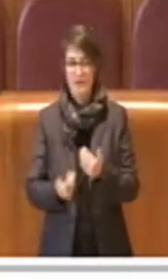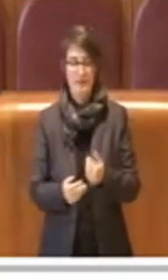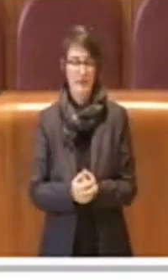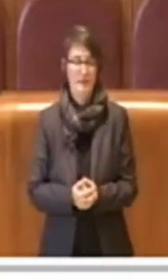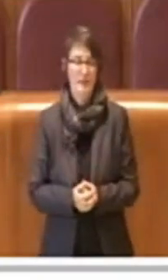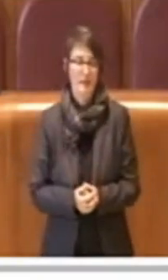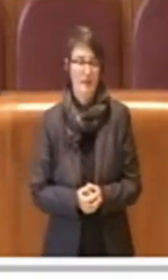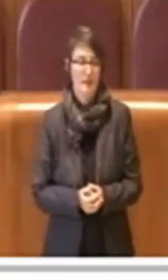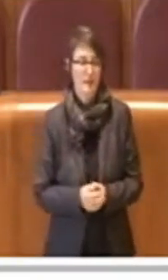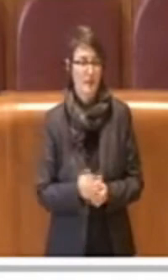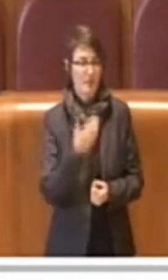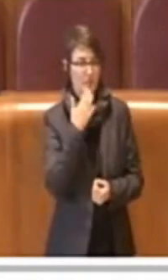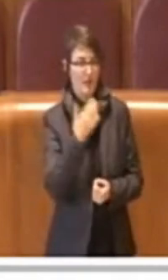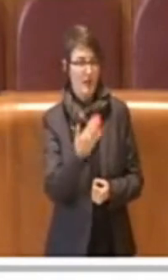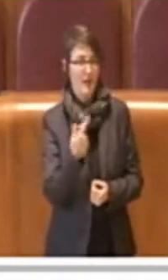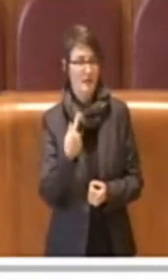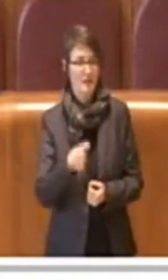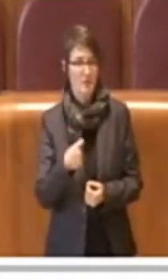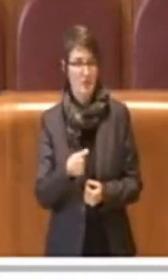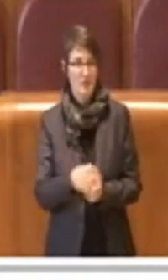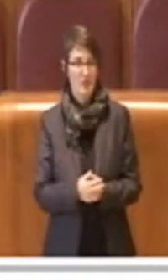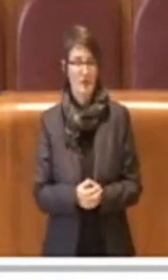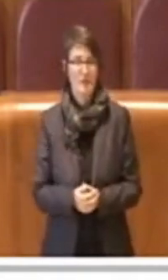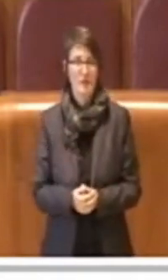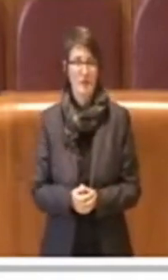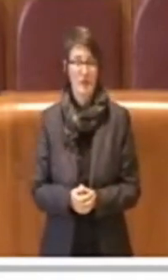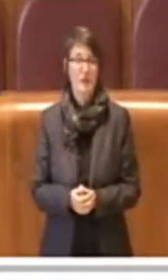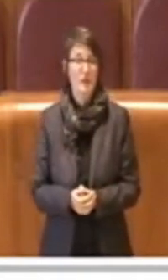della futbolisi. Grazie Presidente, voto ovviamente sarà favorevole.